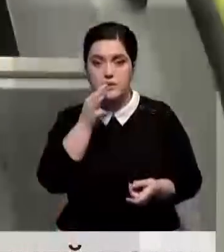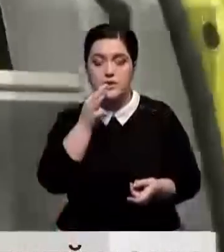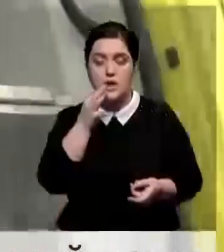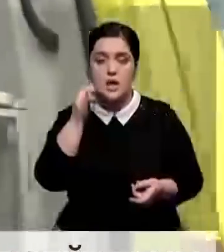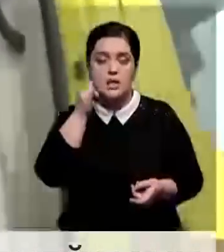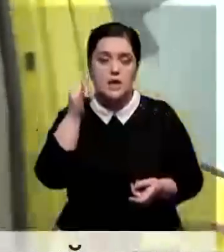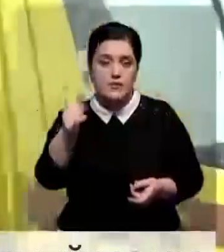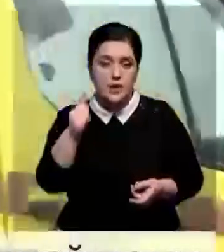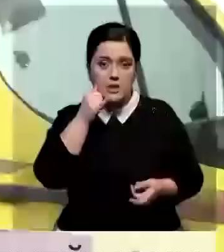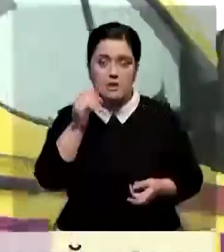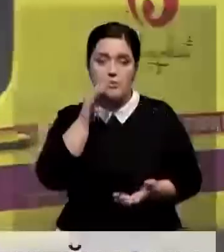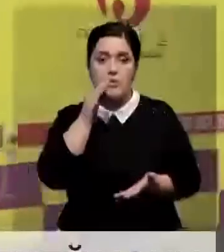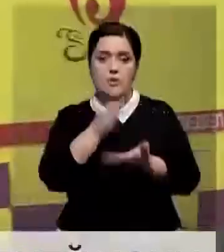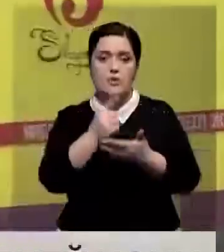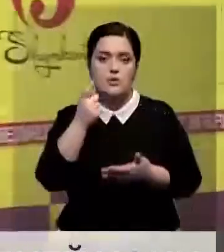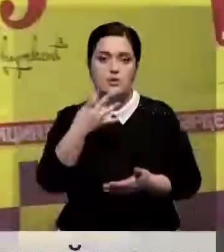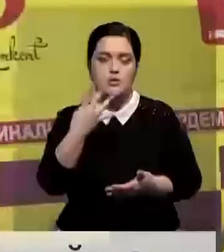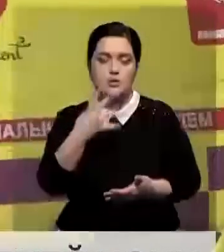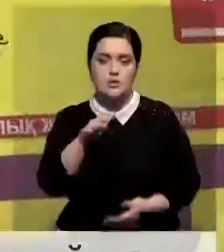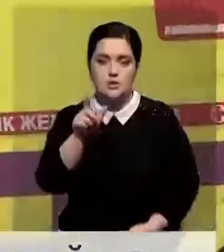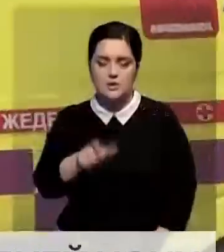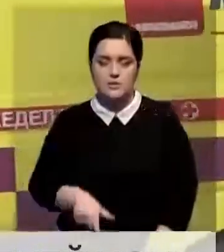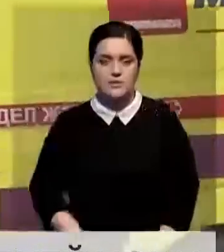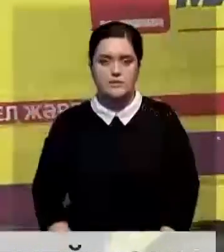на звонки горожан будут отвечать 140 человек.